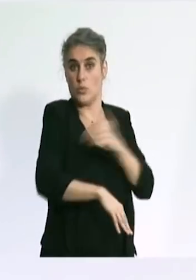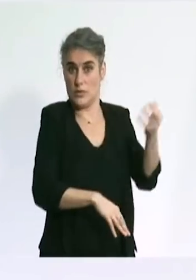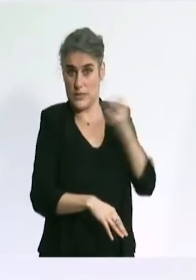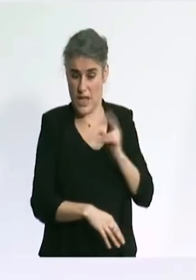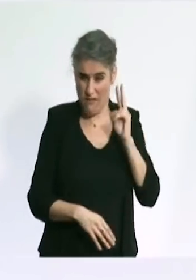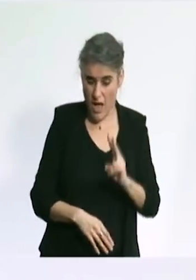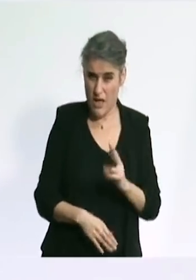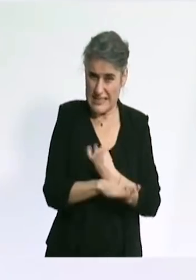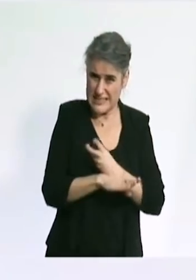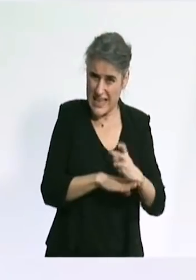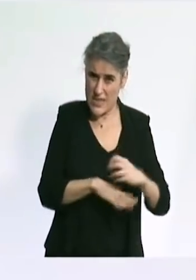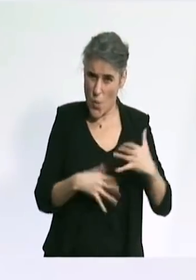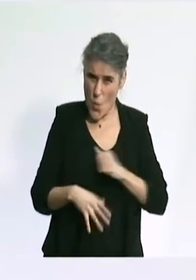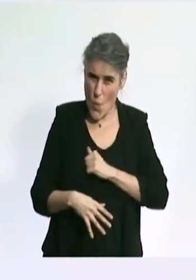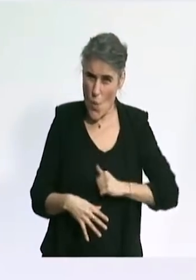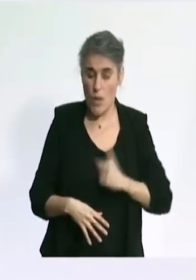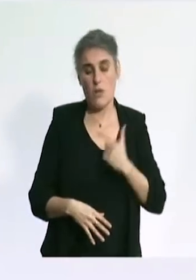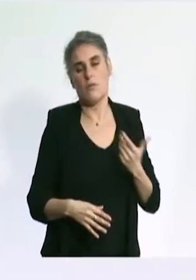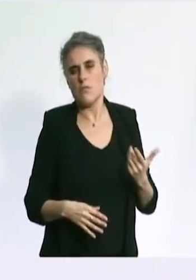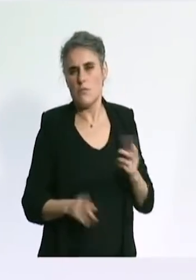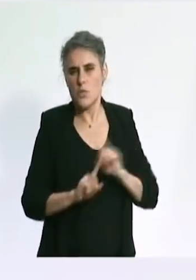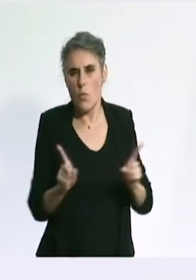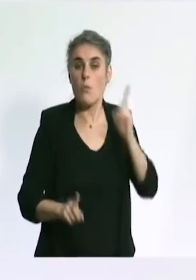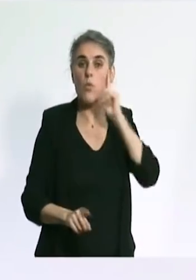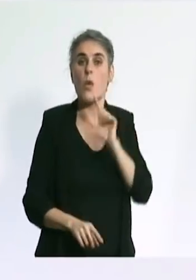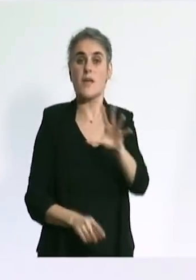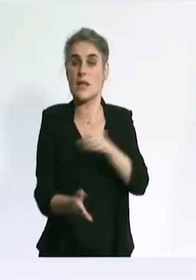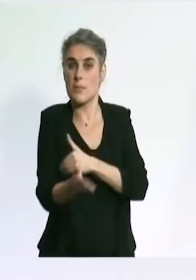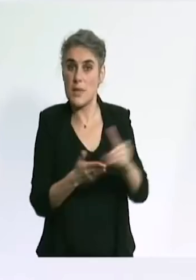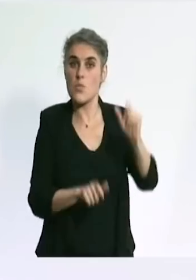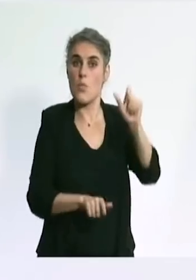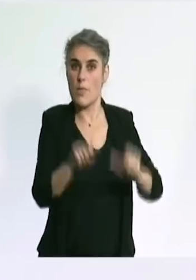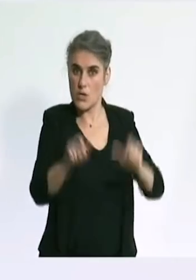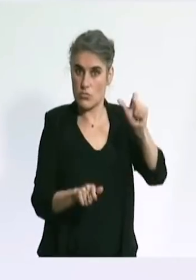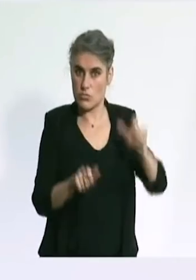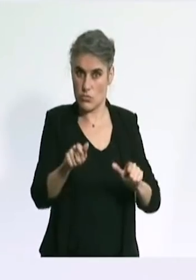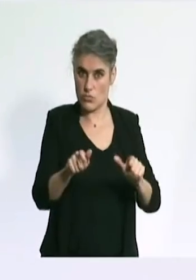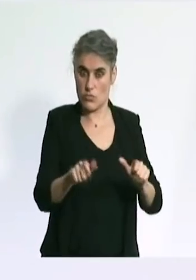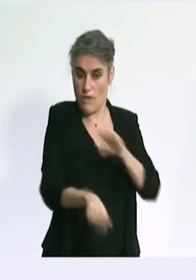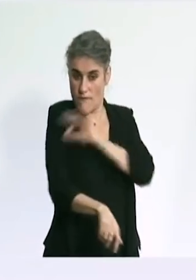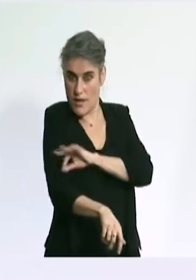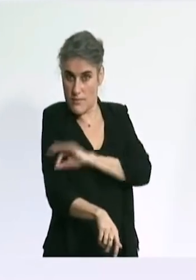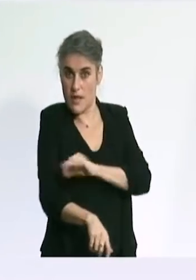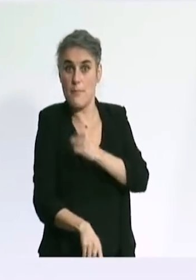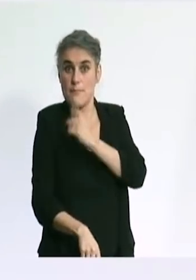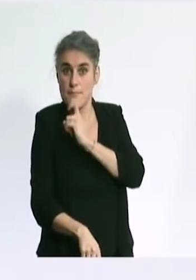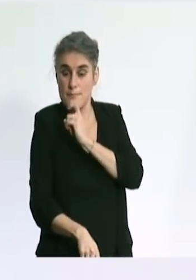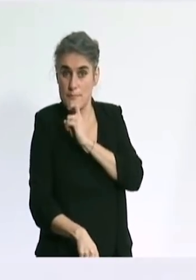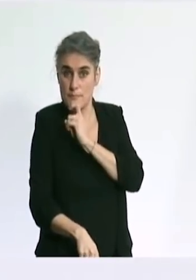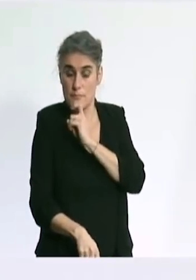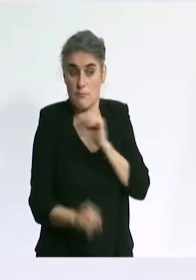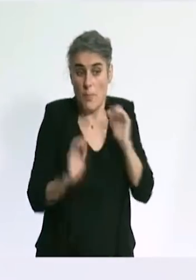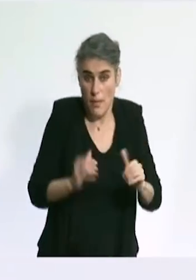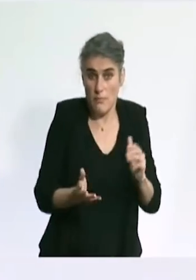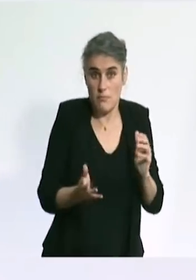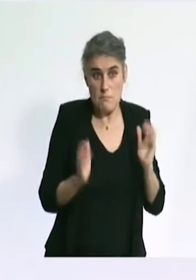statistique. C'est-à-dire que sur 5 millions d'Européens qui ne se sont pas fait vacciner, on pourrait s'attendre à ce que 30 d